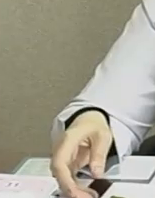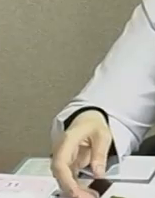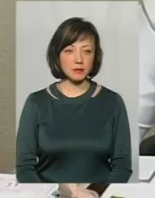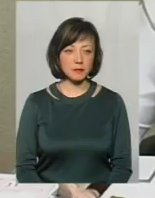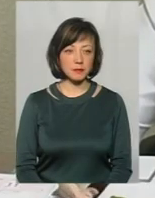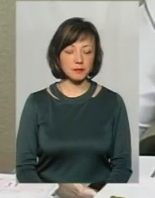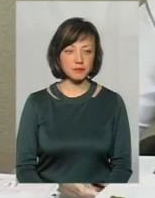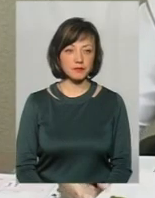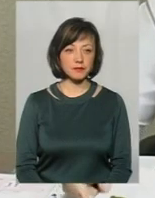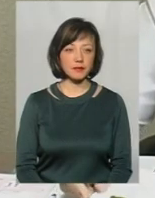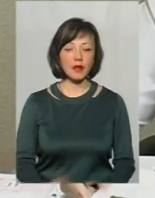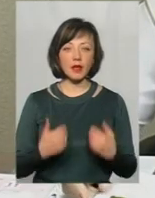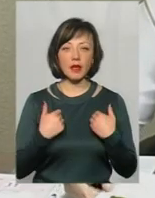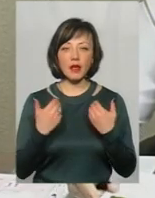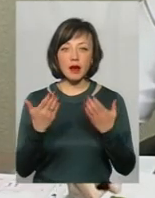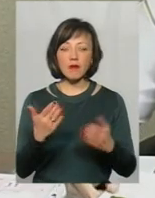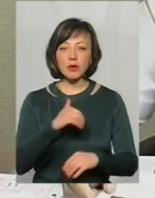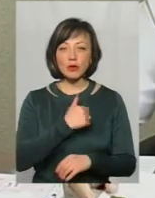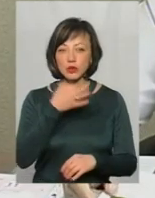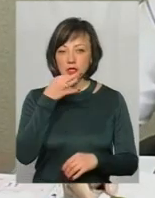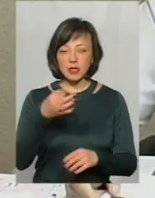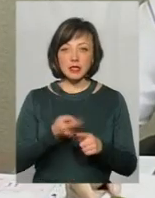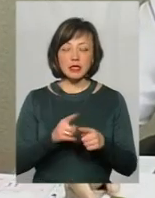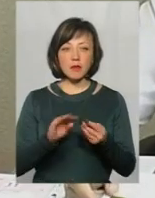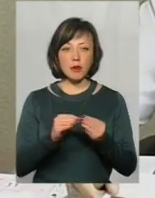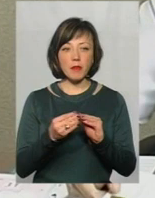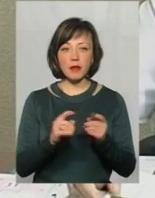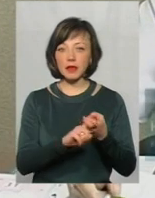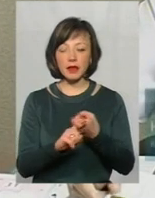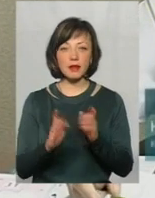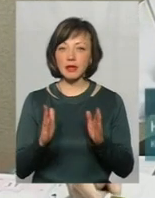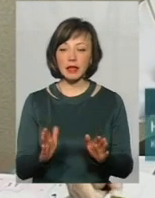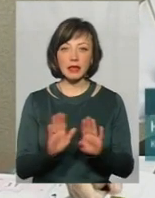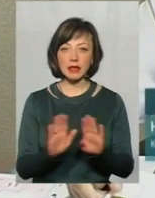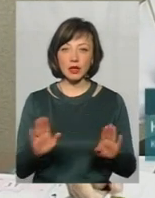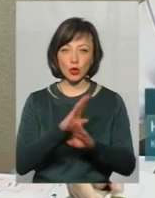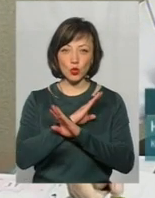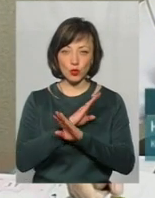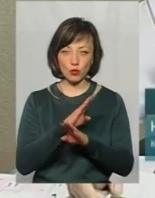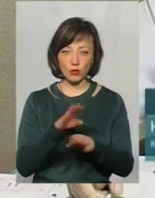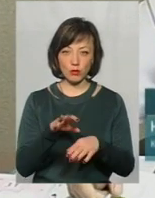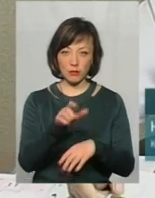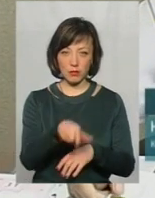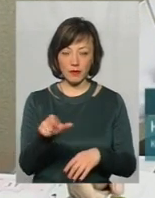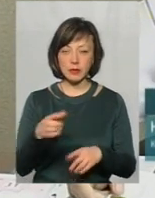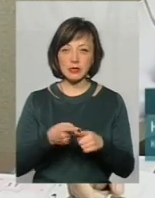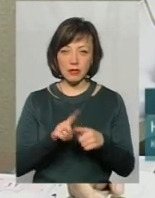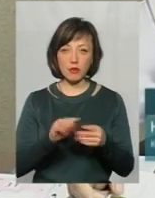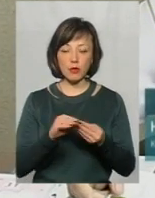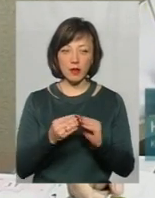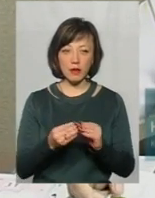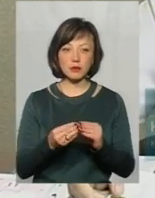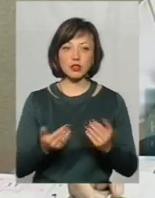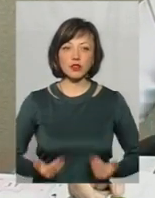Ви знаєте, я вам хочу сказати, що ця проблема стосується не лише тільки трупів. Ця проблема буде стосуватися і